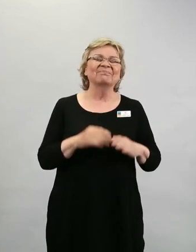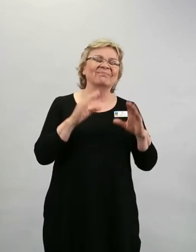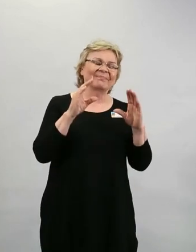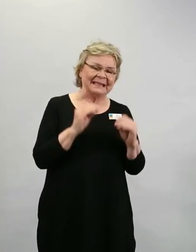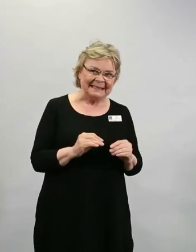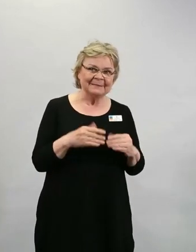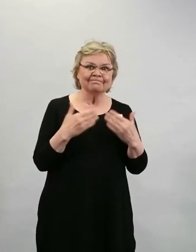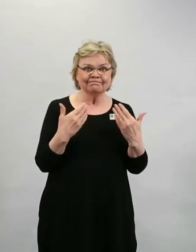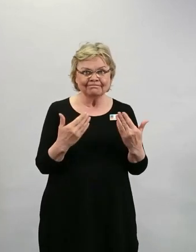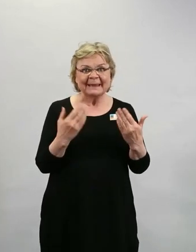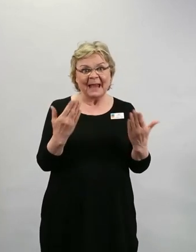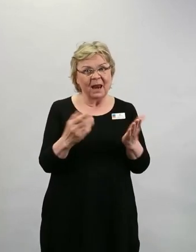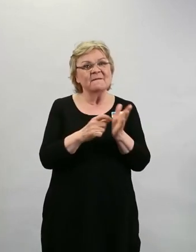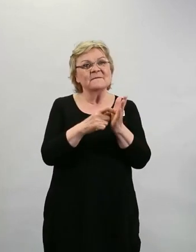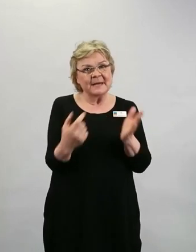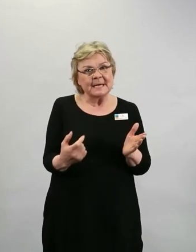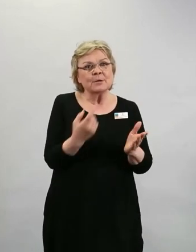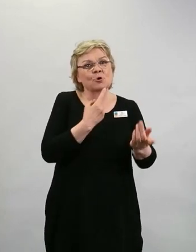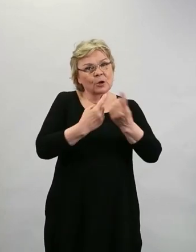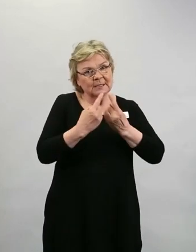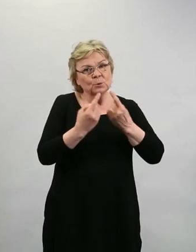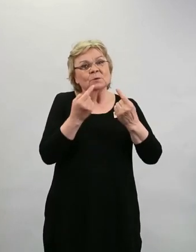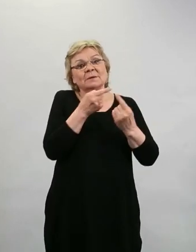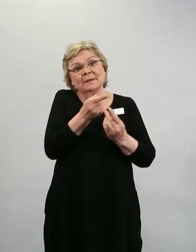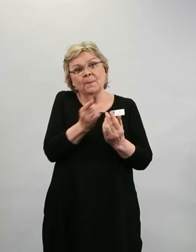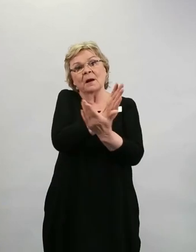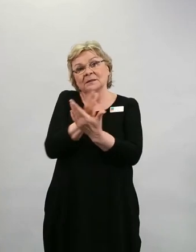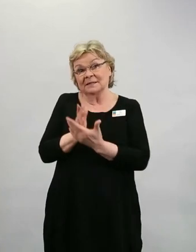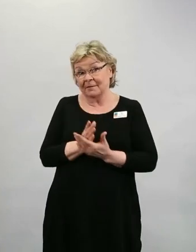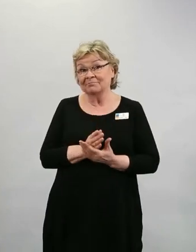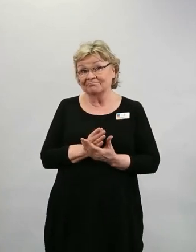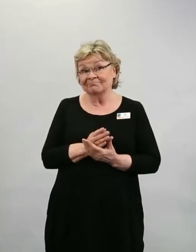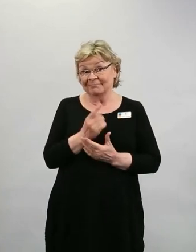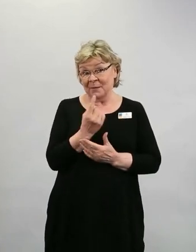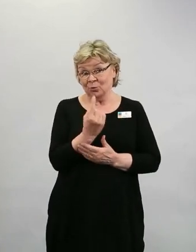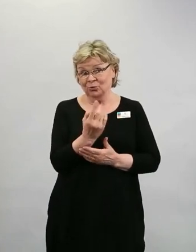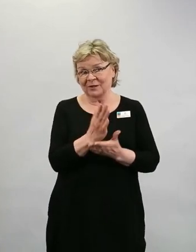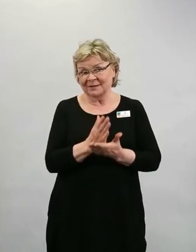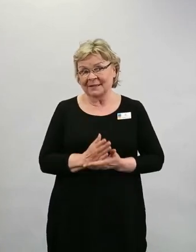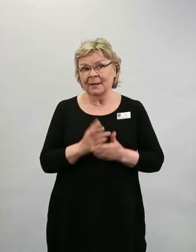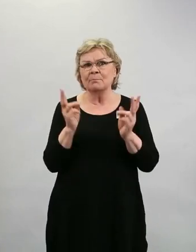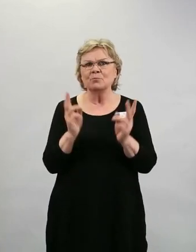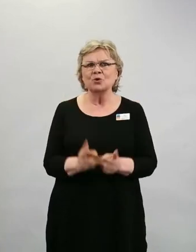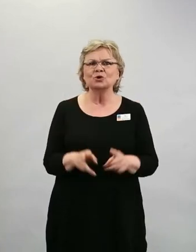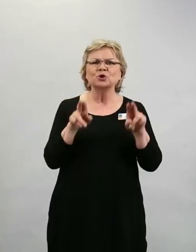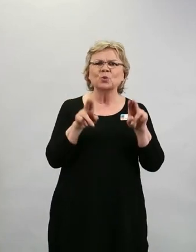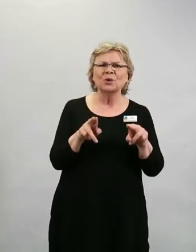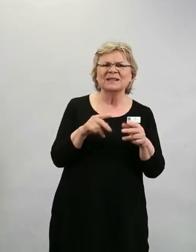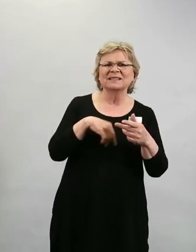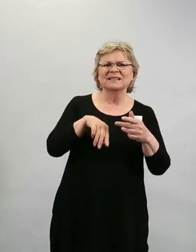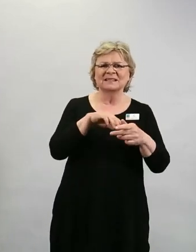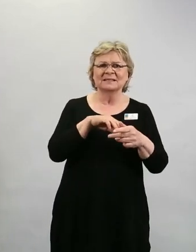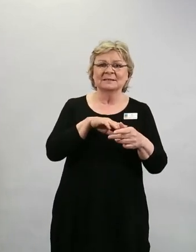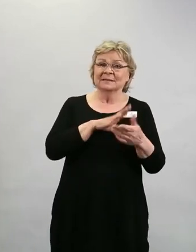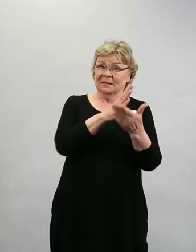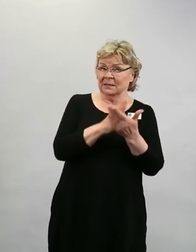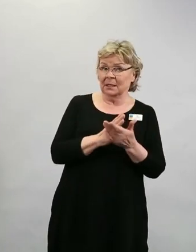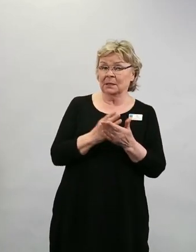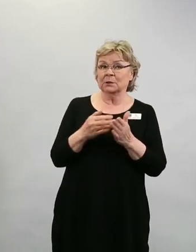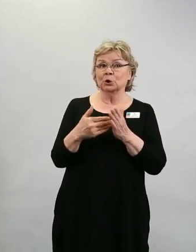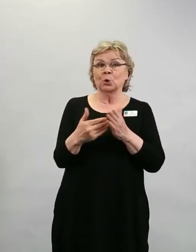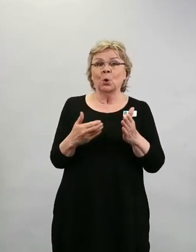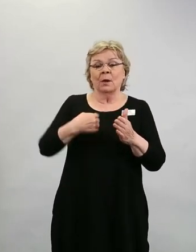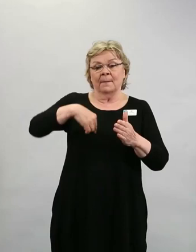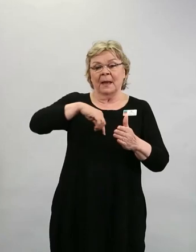joita on tarkoitus tällä viikolla keskustella. Tässä on kysymys myös juridisista seikoista, että jos meillä on kansallinen